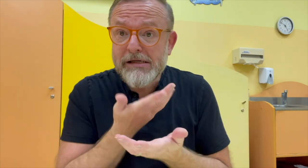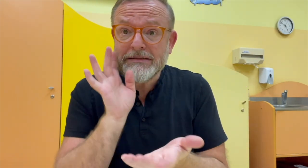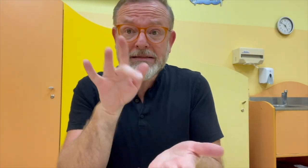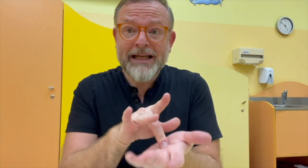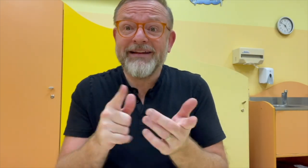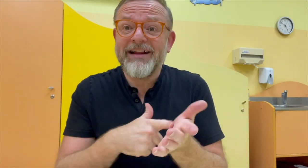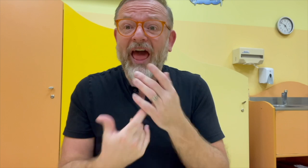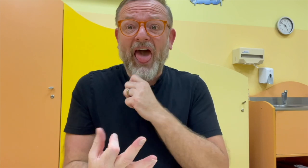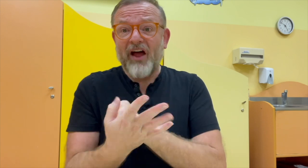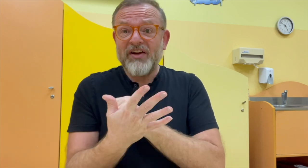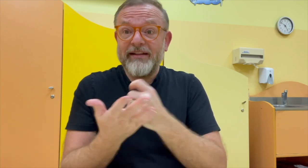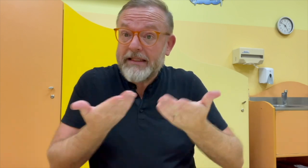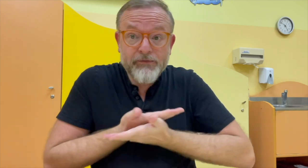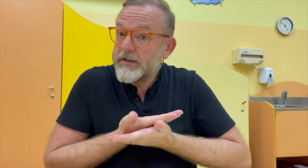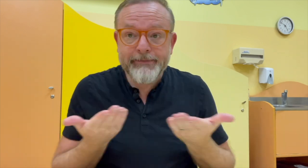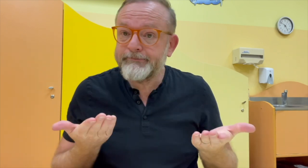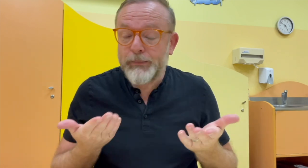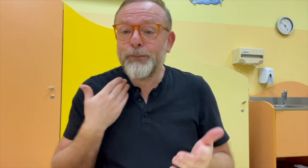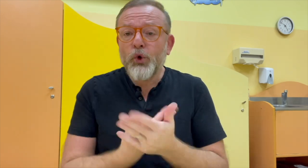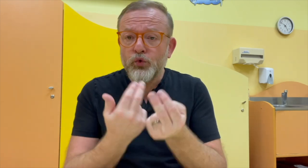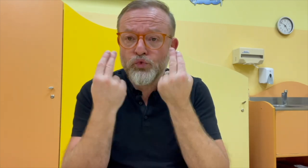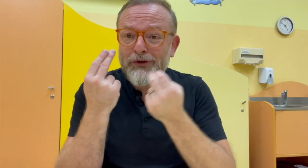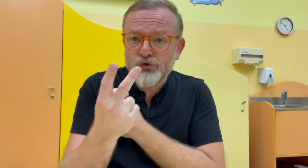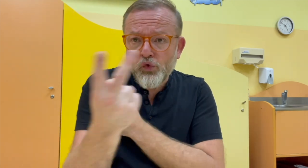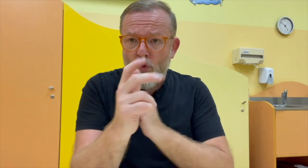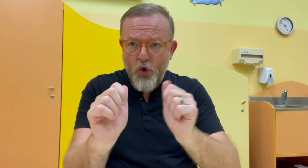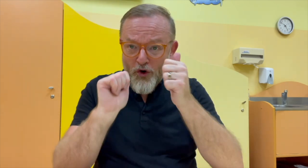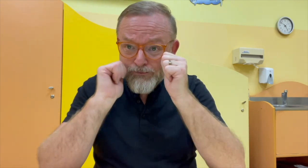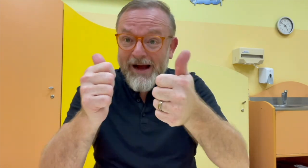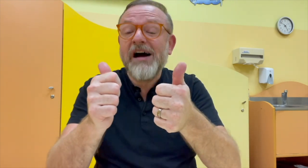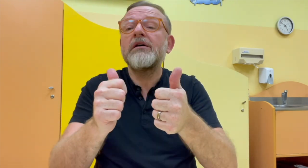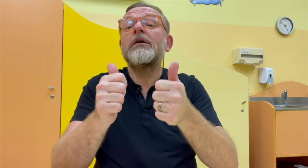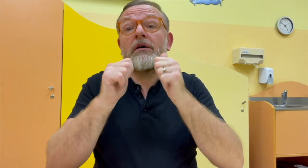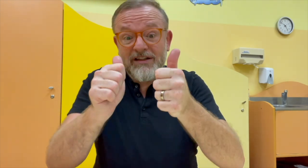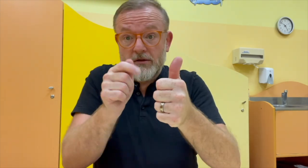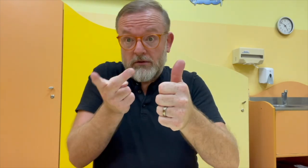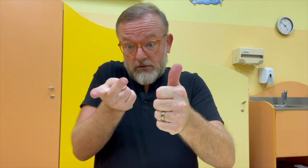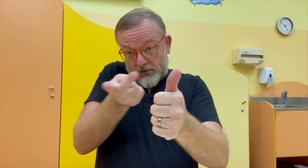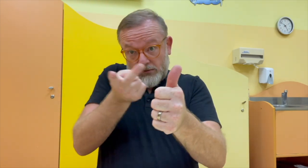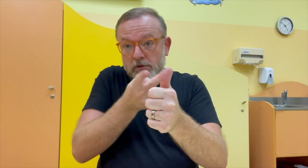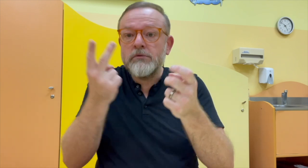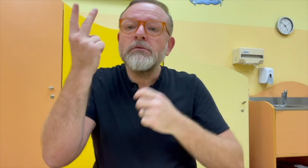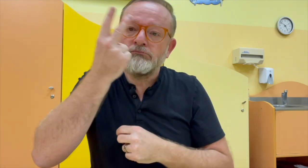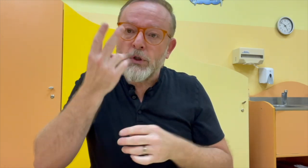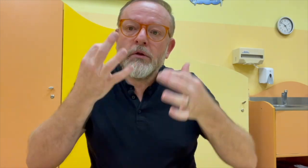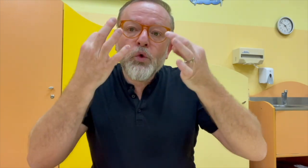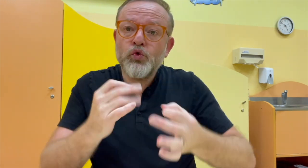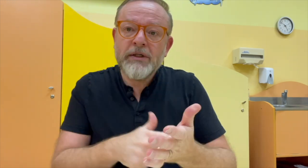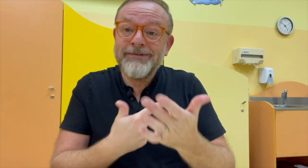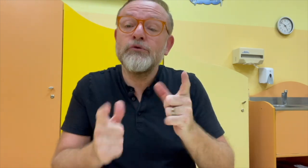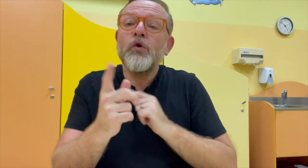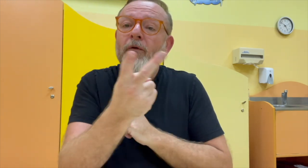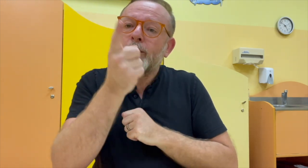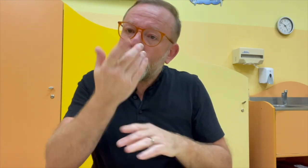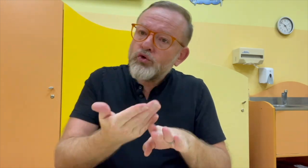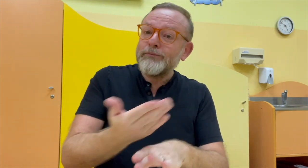neslyšící vyučuje, slyšící tam sedí a vlastně nedělá nebo obráceně. A to není dobře. Oba dva učitelé by